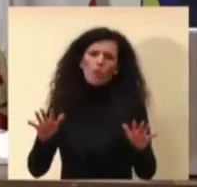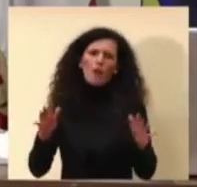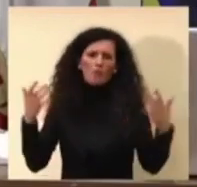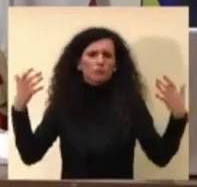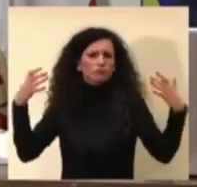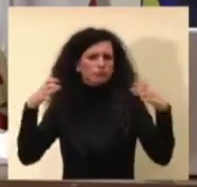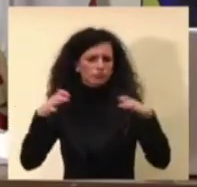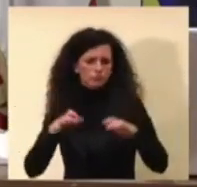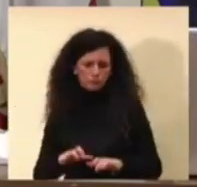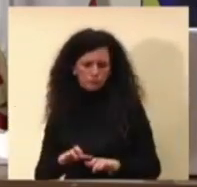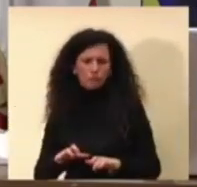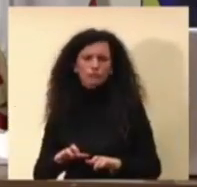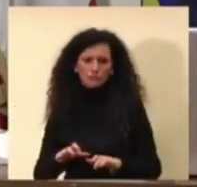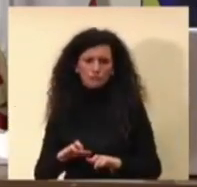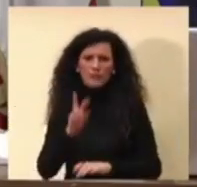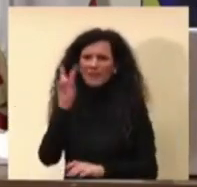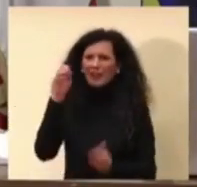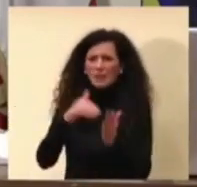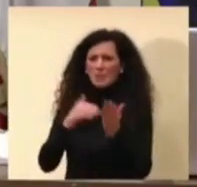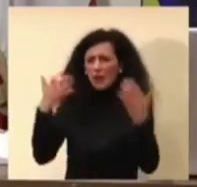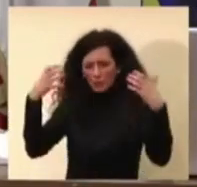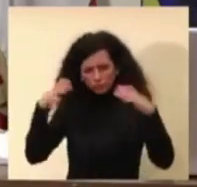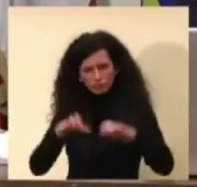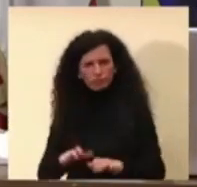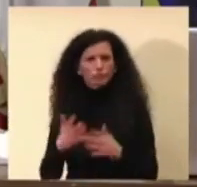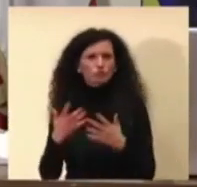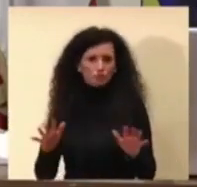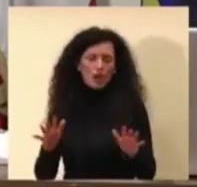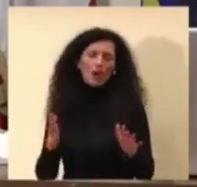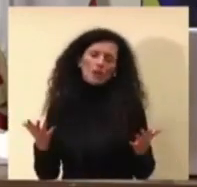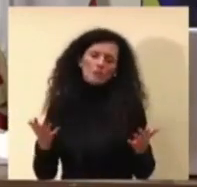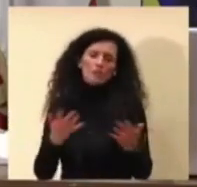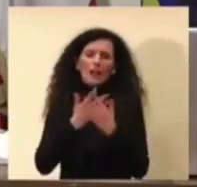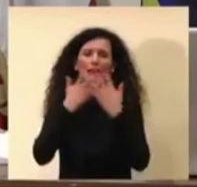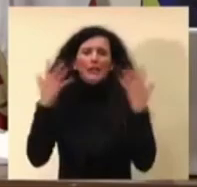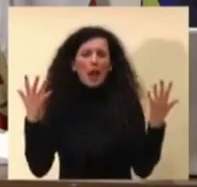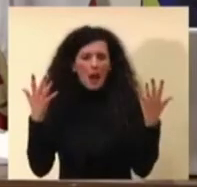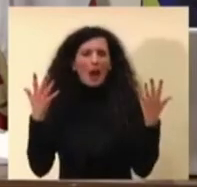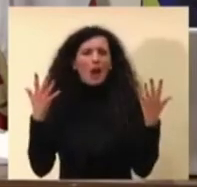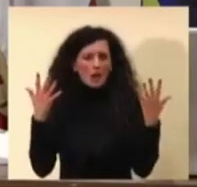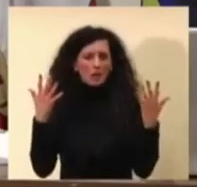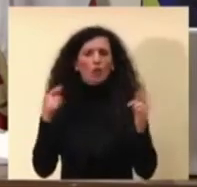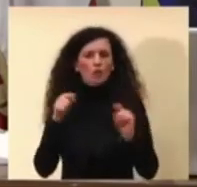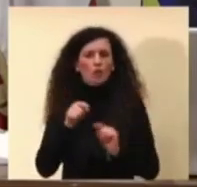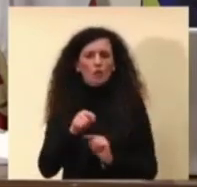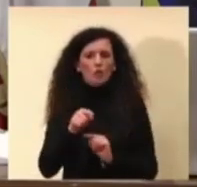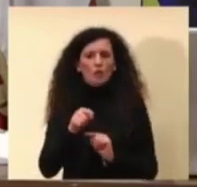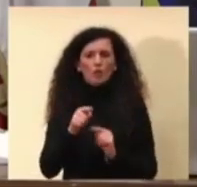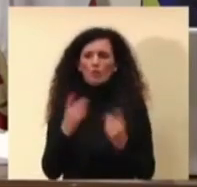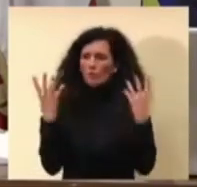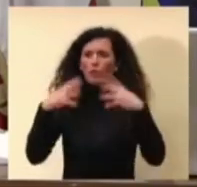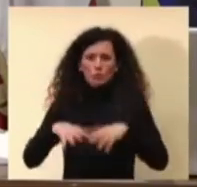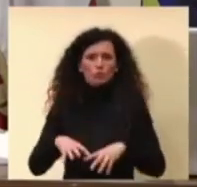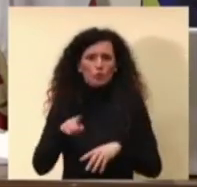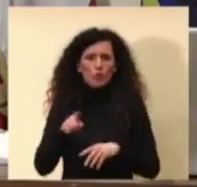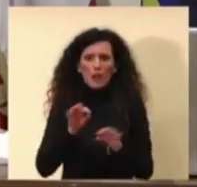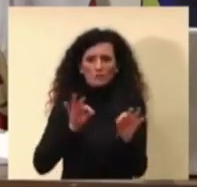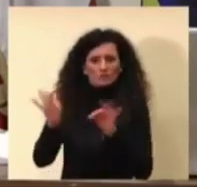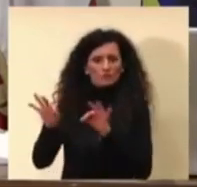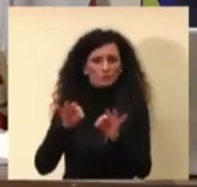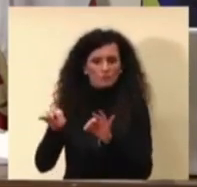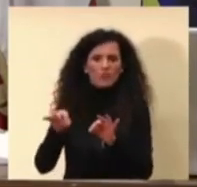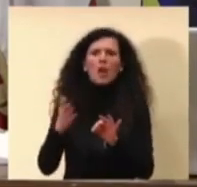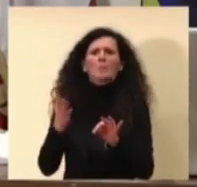al di sotto dei 20.000, quindi evidentemente per quanto perfettibile ha funzionato. Naturalmente dopo tutto è